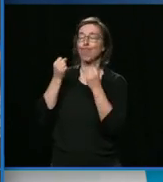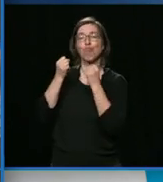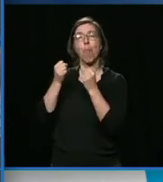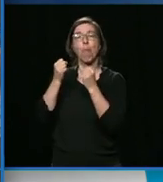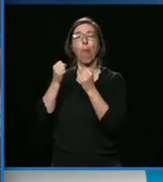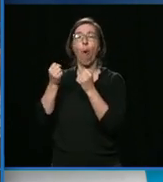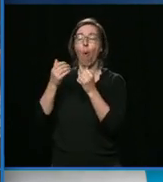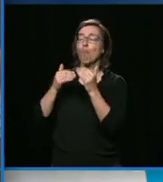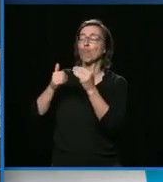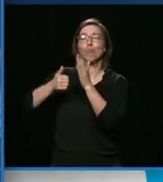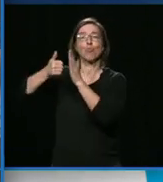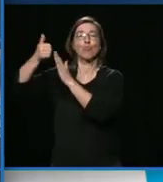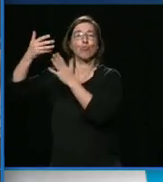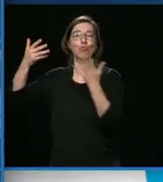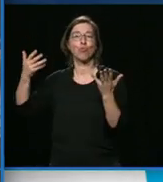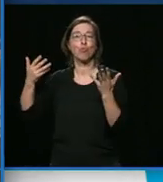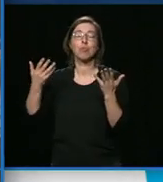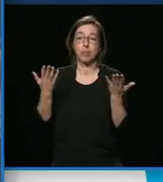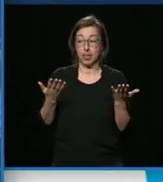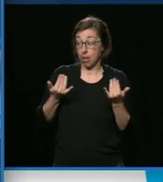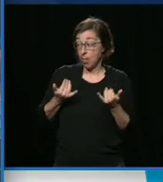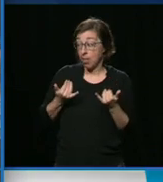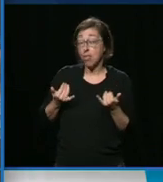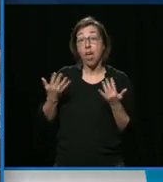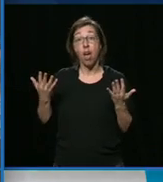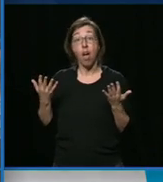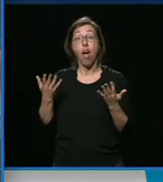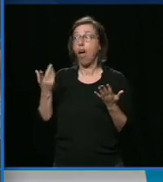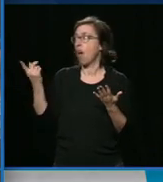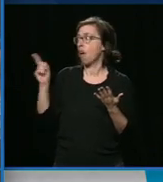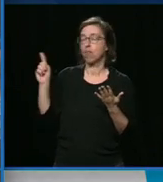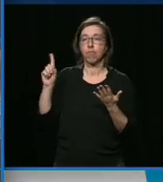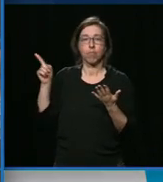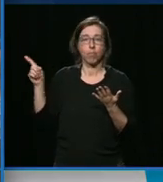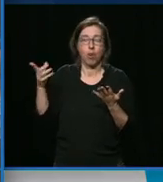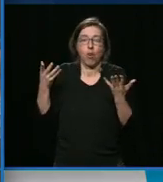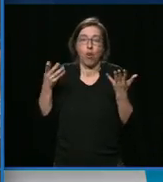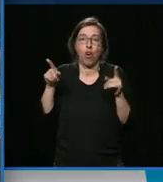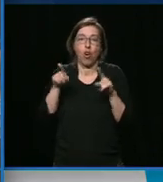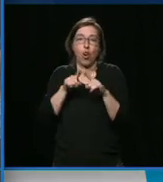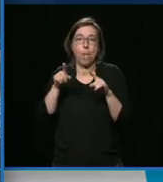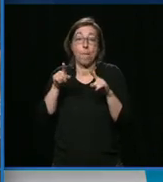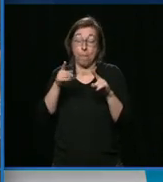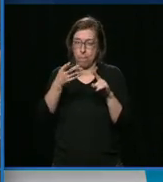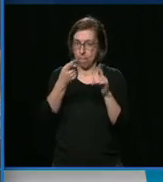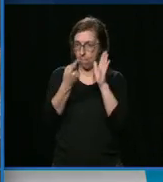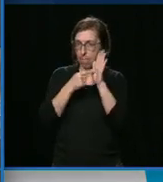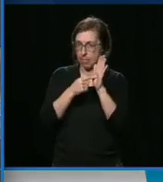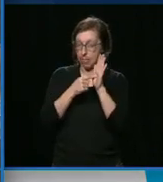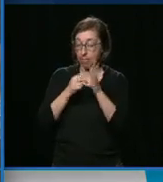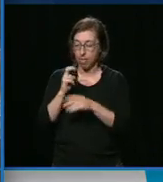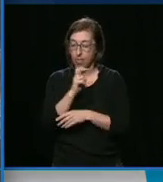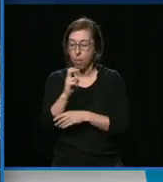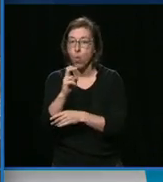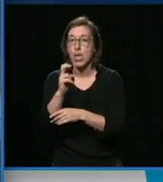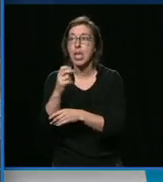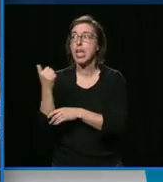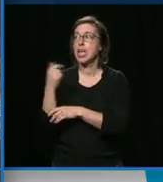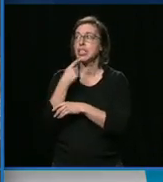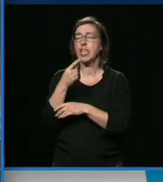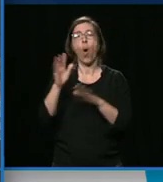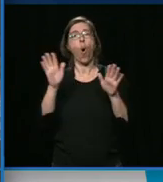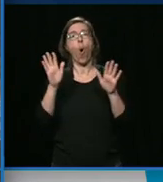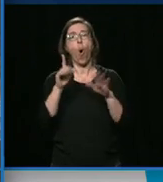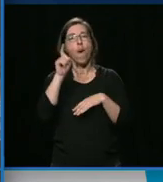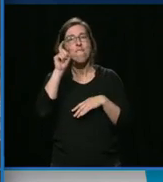guerre contre les voitures. C'est ce qu'ont fait le premier ministre et son gouvernement dans le dossier du tramway de Québec. Aujourd'hui, il un